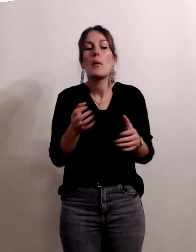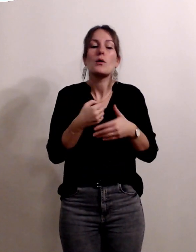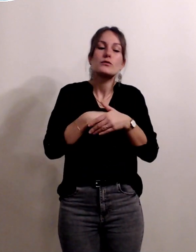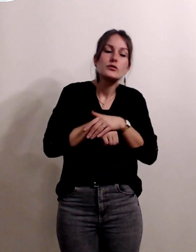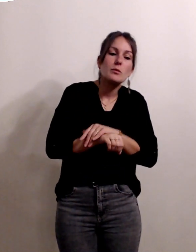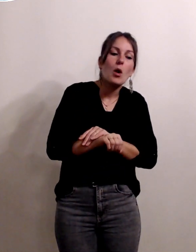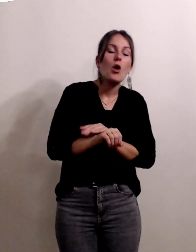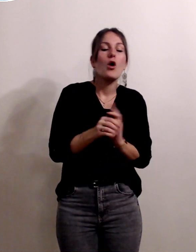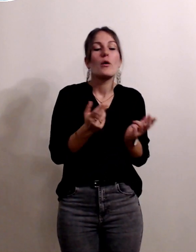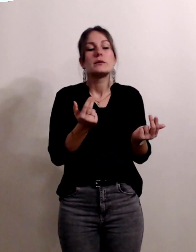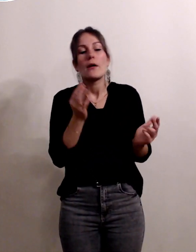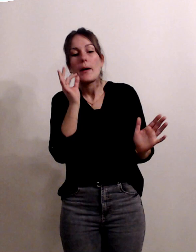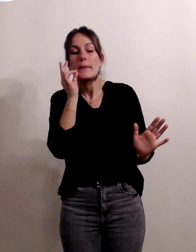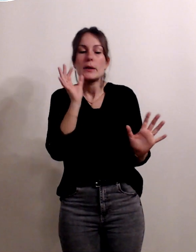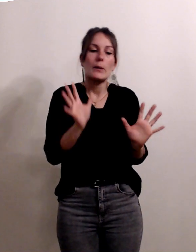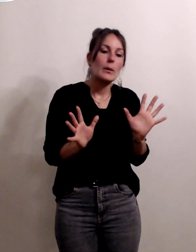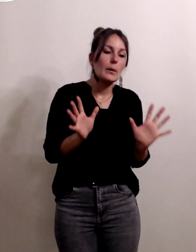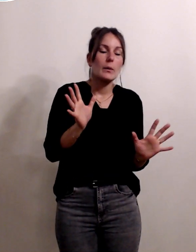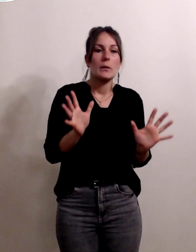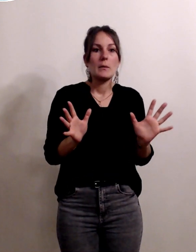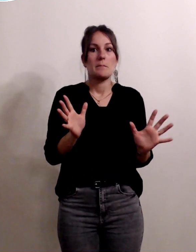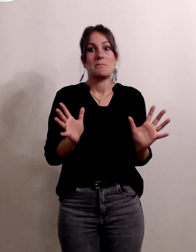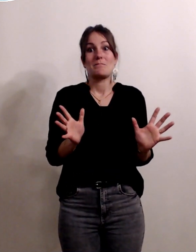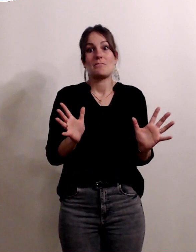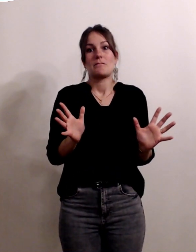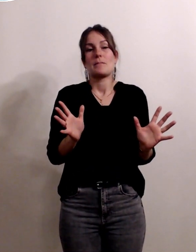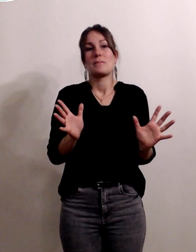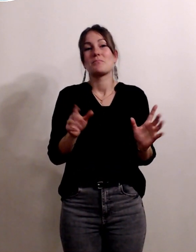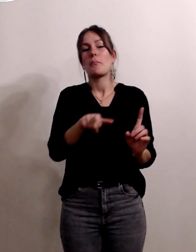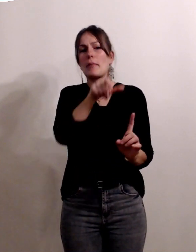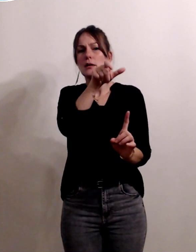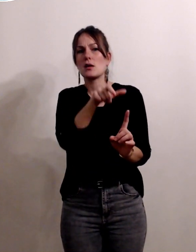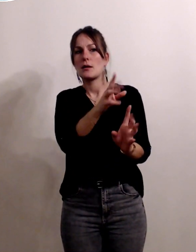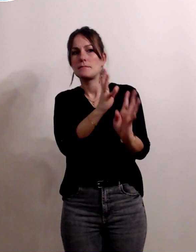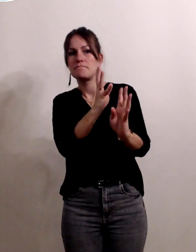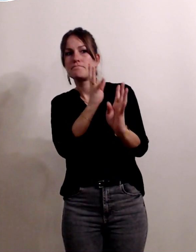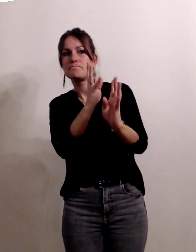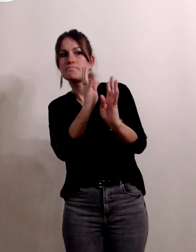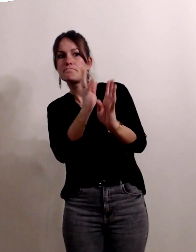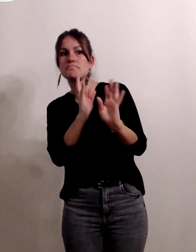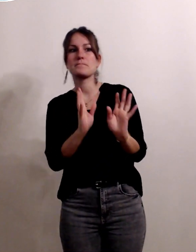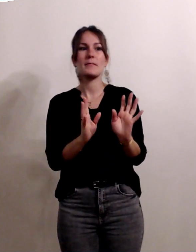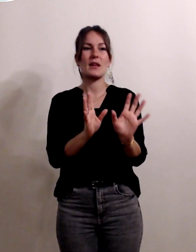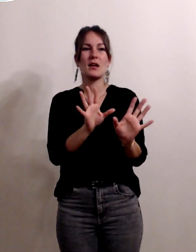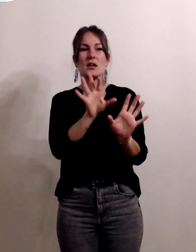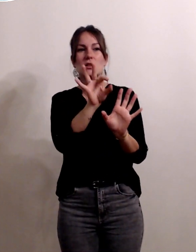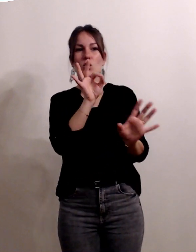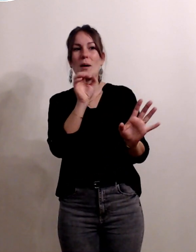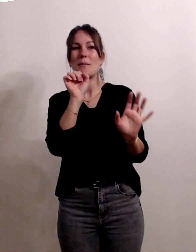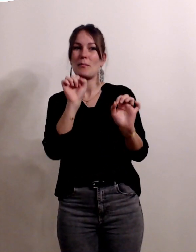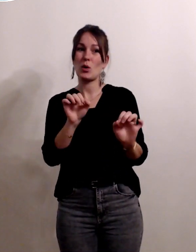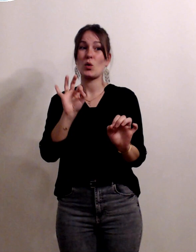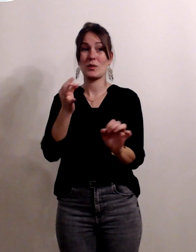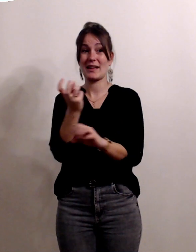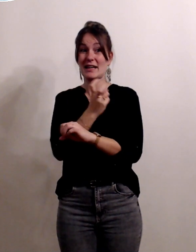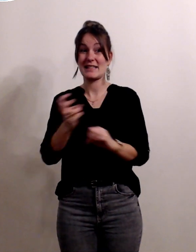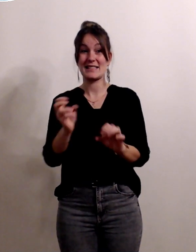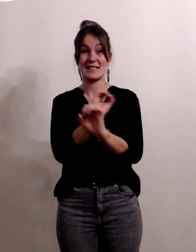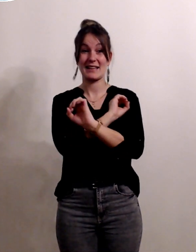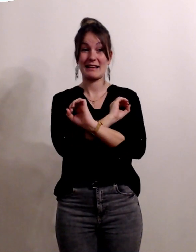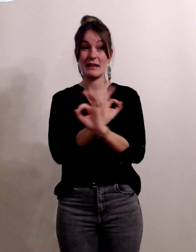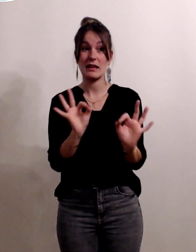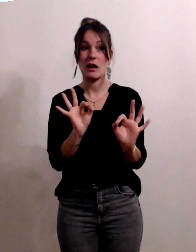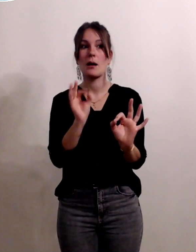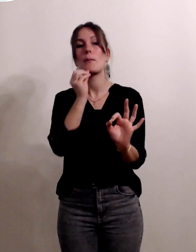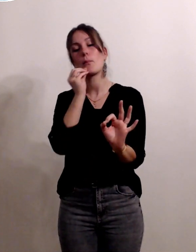minimiser au maximum en sélectionnant les grossesses vraiment sans facteur de risque mais